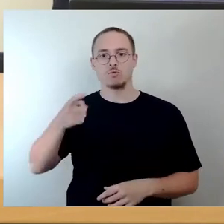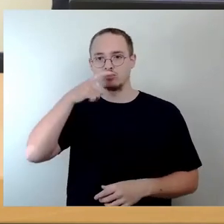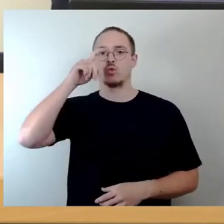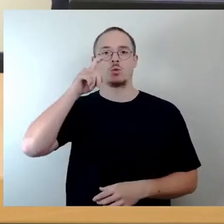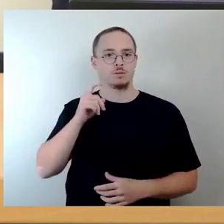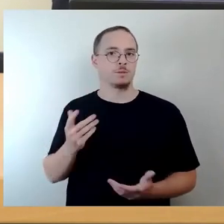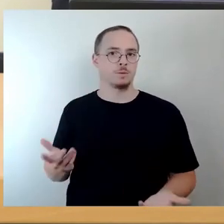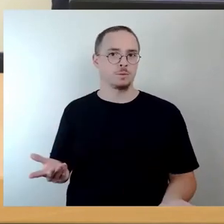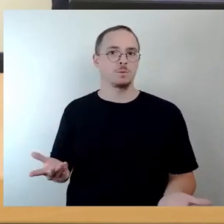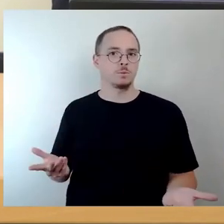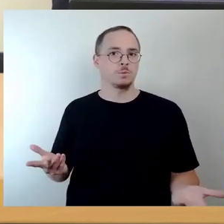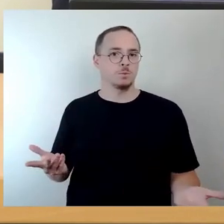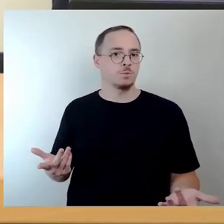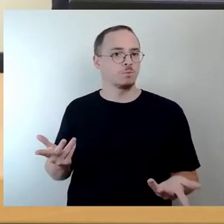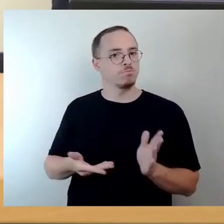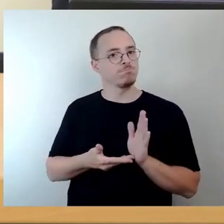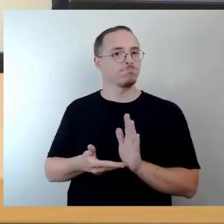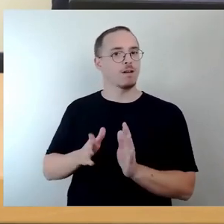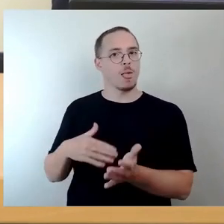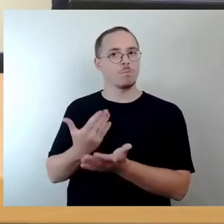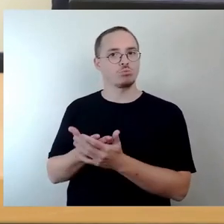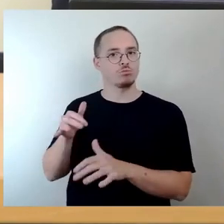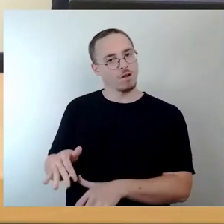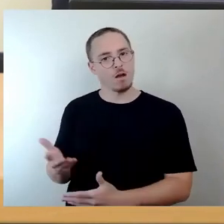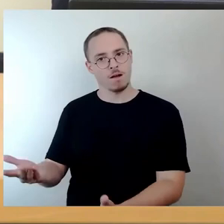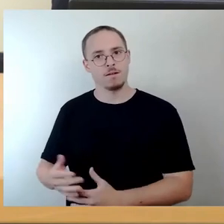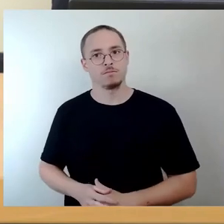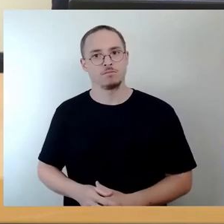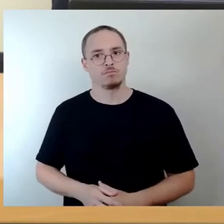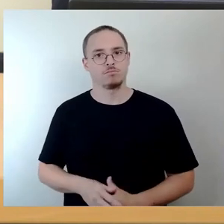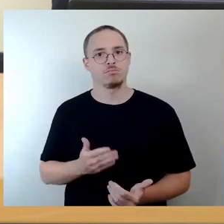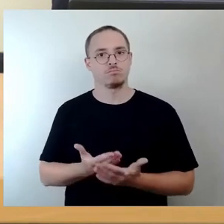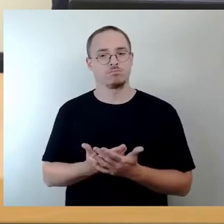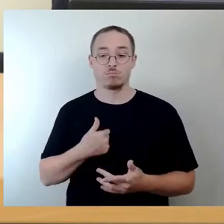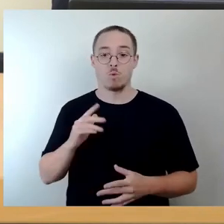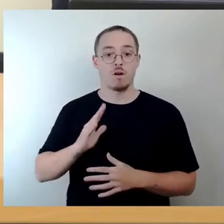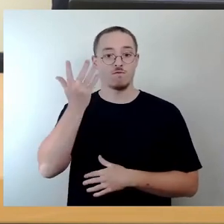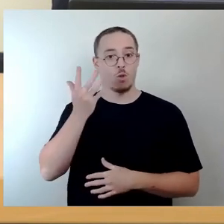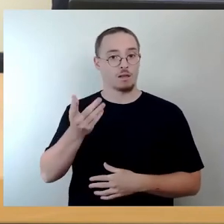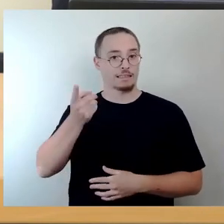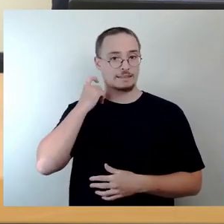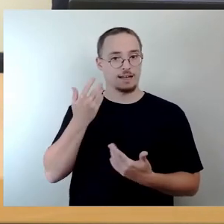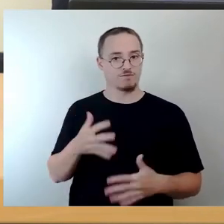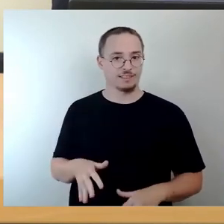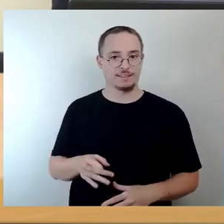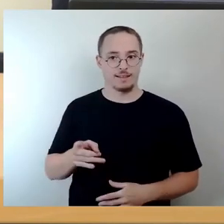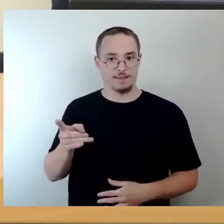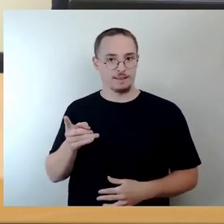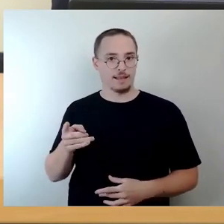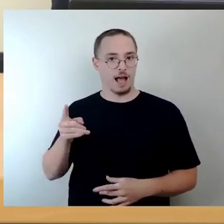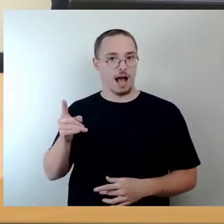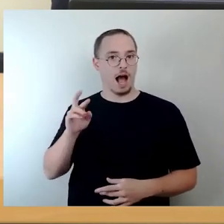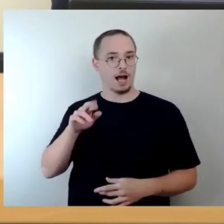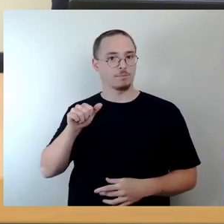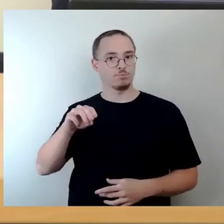wie Steffen Kaden gerade gesagt hat, der Erfolg, was die Zuschauerzahlen angeht, von Rammstein sprechen ja dann auch die